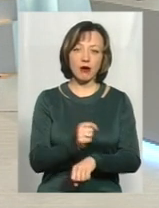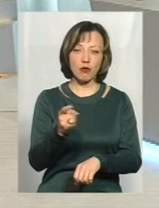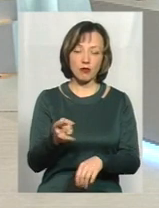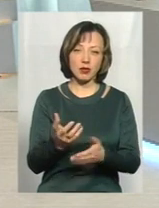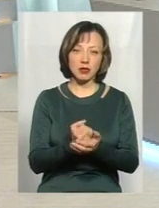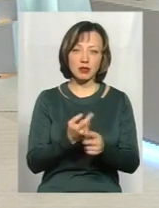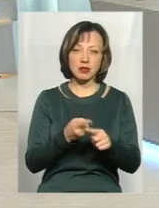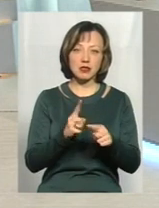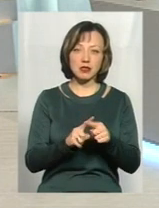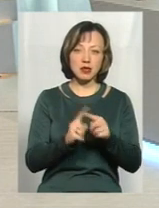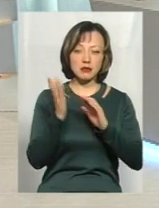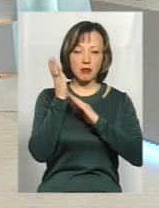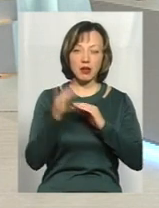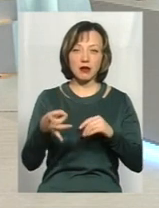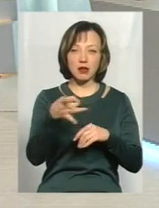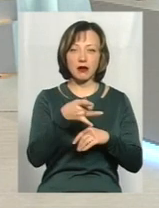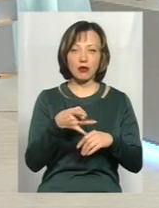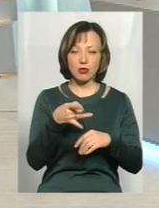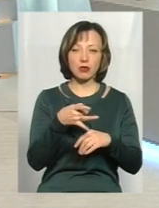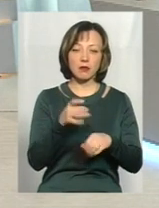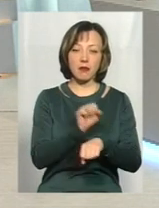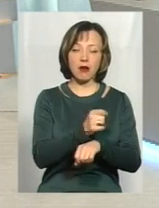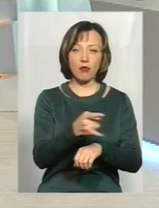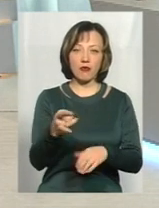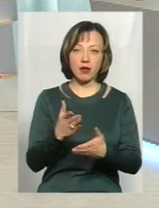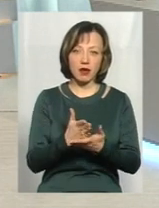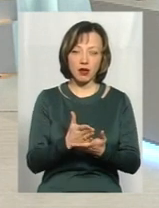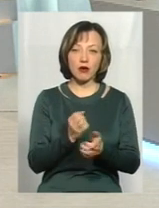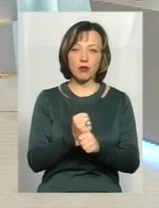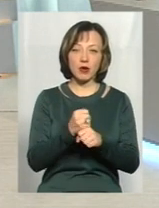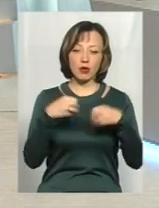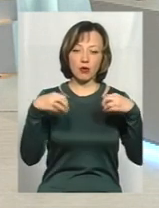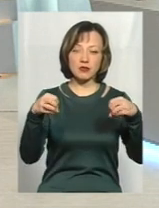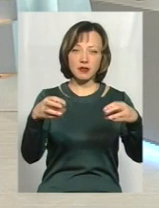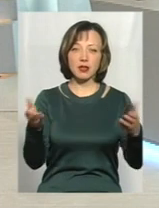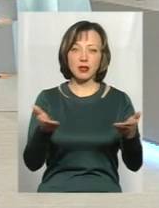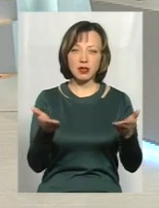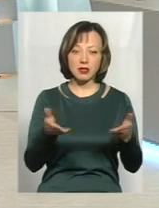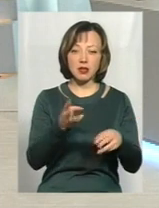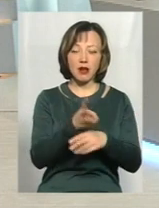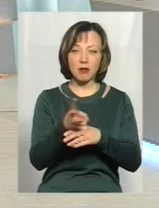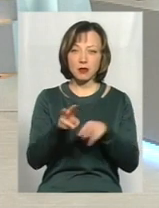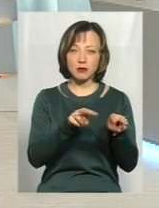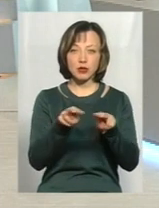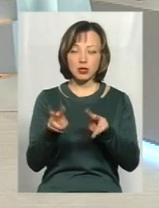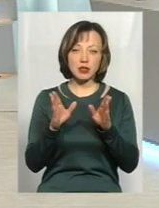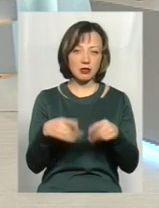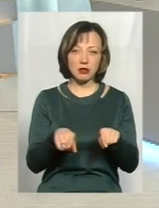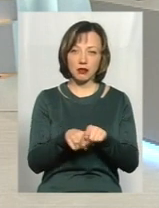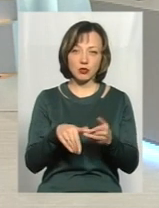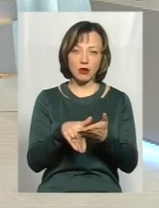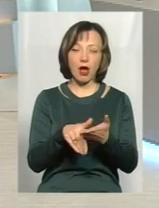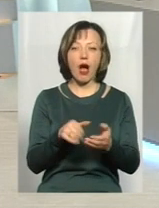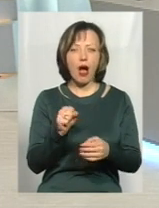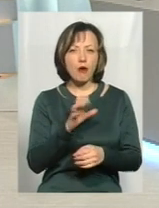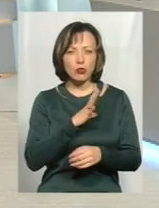Це, як правило, спальні райони, і парковки є, і робити якесь освітлення, робити камери відеоспостереження тільки таким шляхом. А були